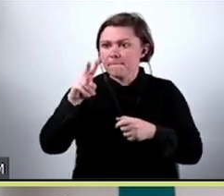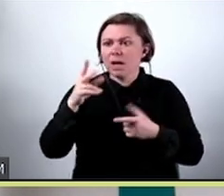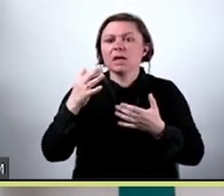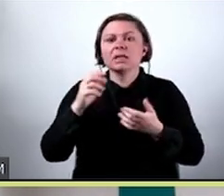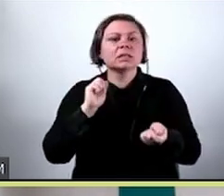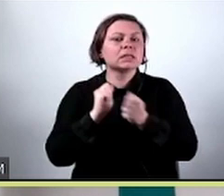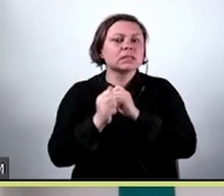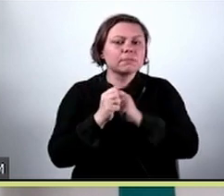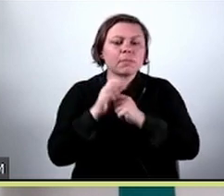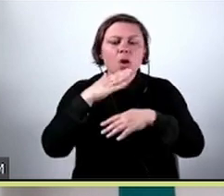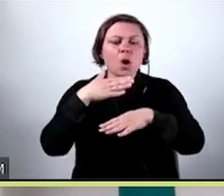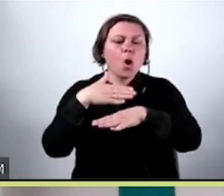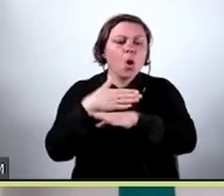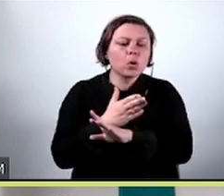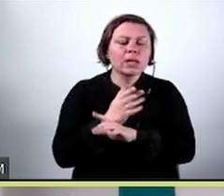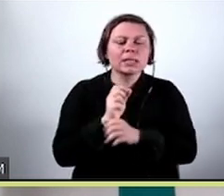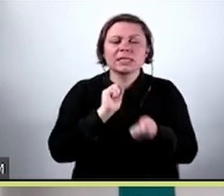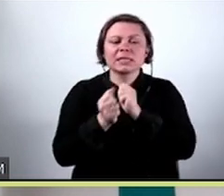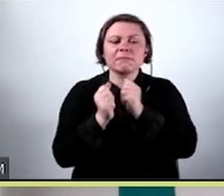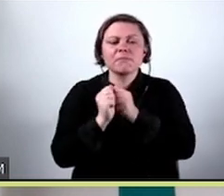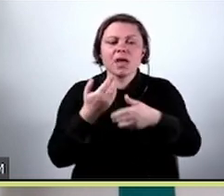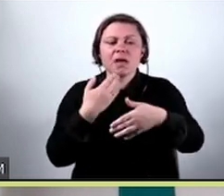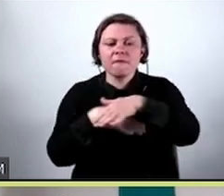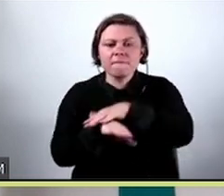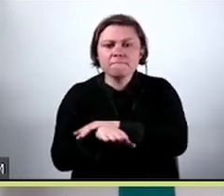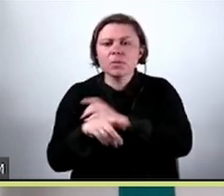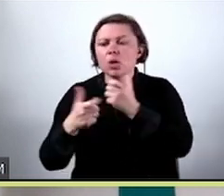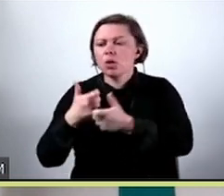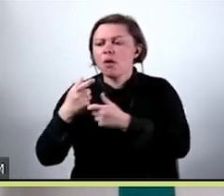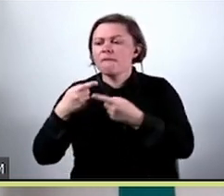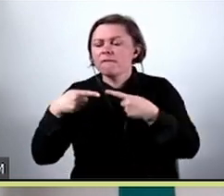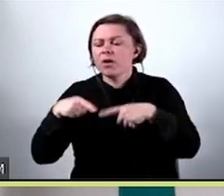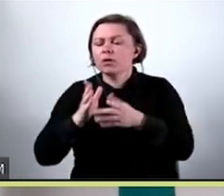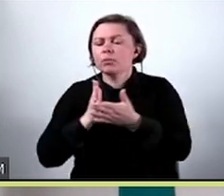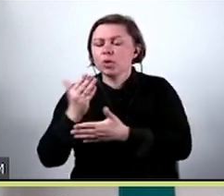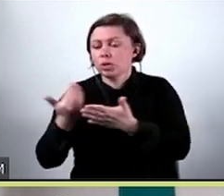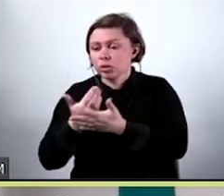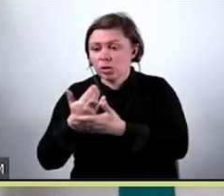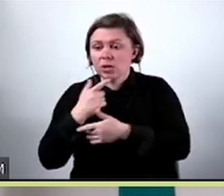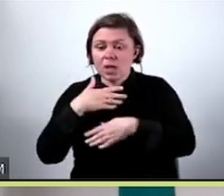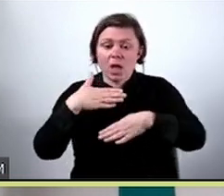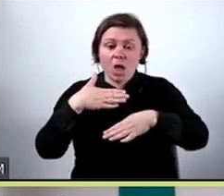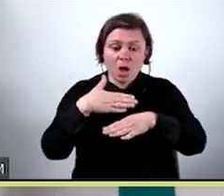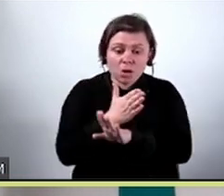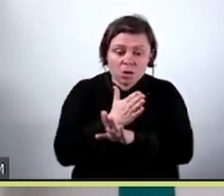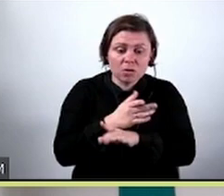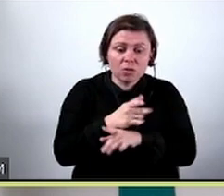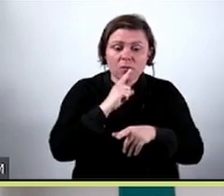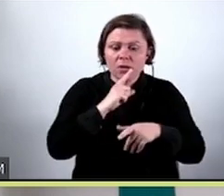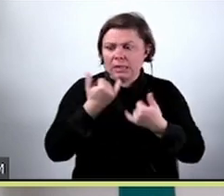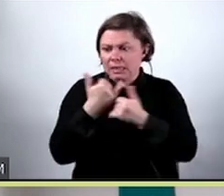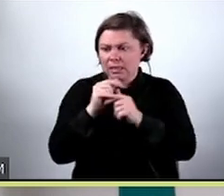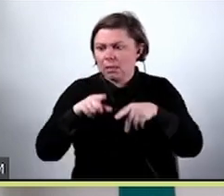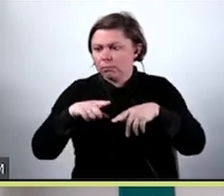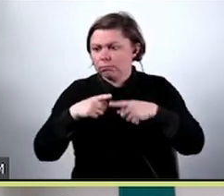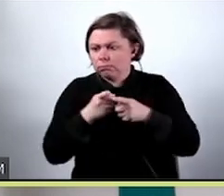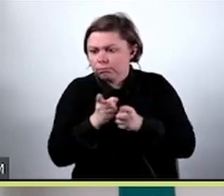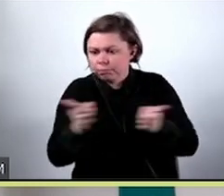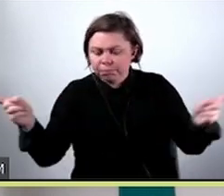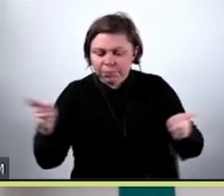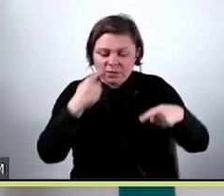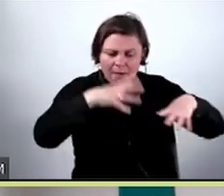zmienia rozkład tych zmiennych wejściowych, które są pradykowane przez model. Jeżeli rozkład zaczyna odbiegać od tego początkowego, to jest to